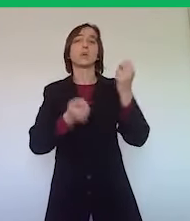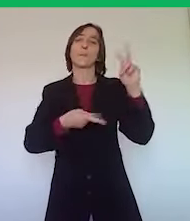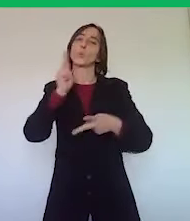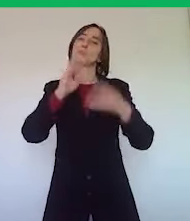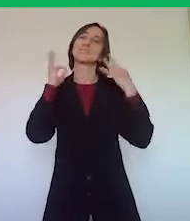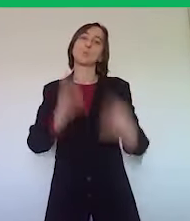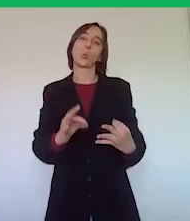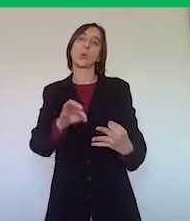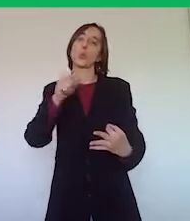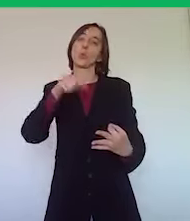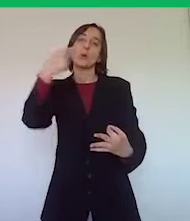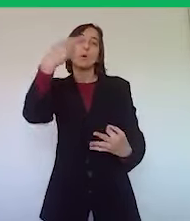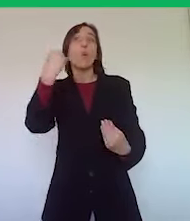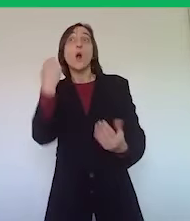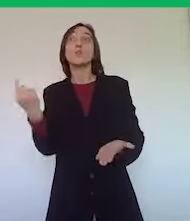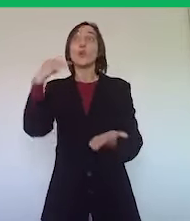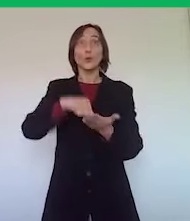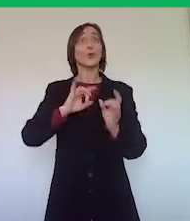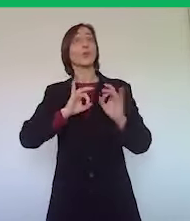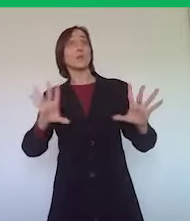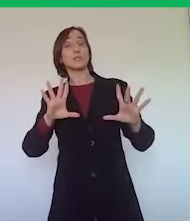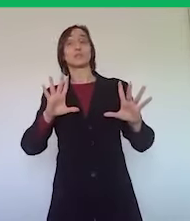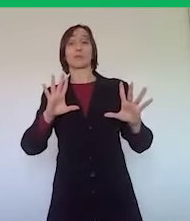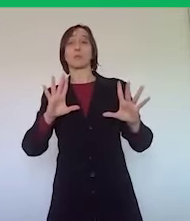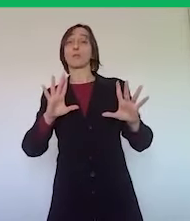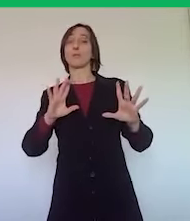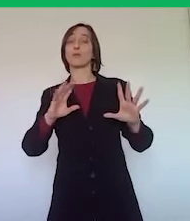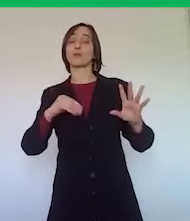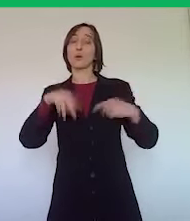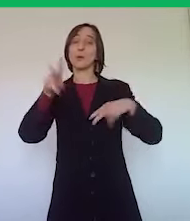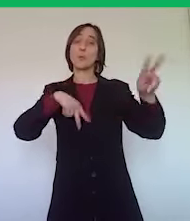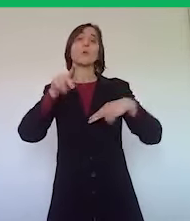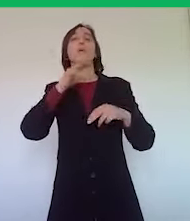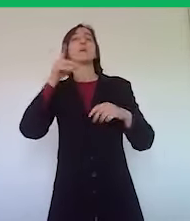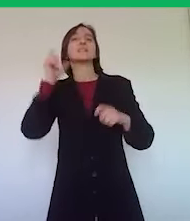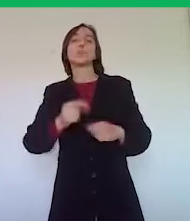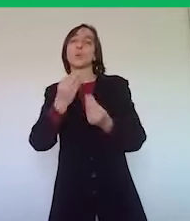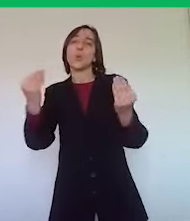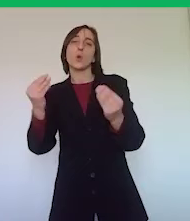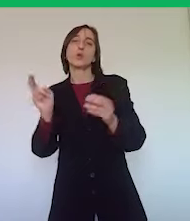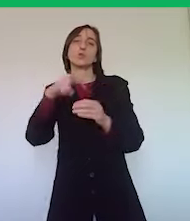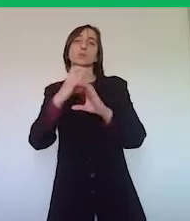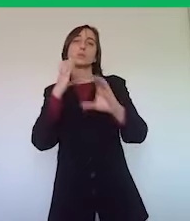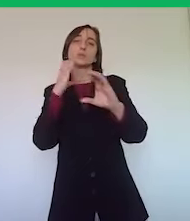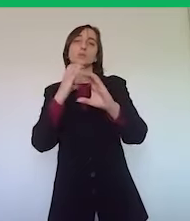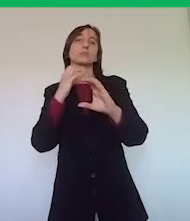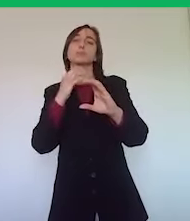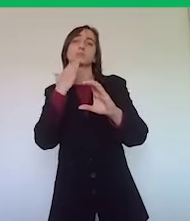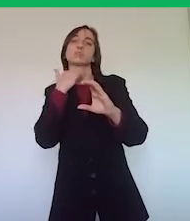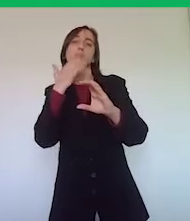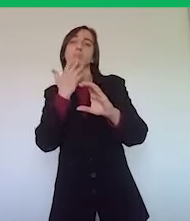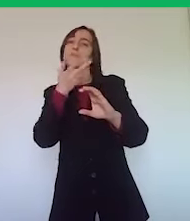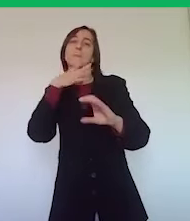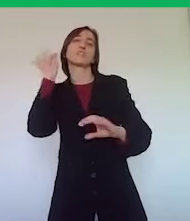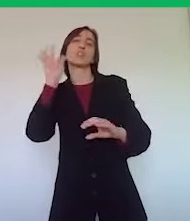al timore che anche una volta che sarà possibile muoversi molti cittadini avranno paura di salire sui mezzi pubblici chiusi e quindi